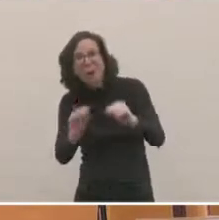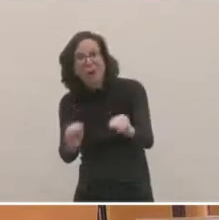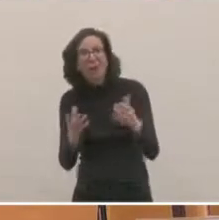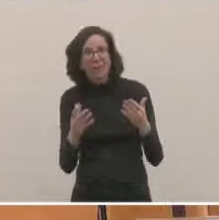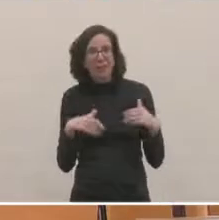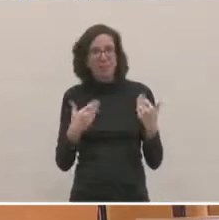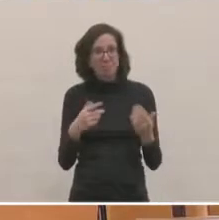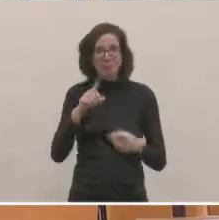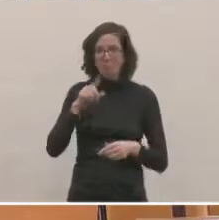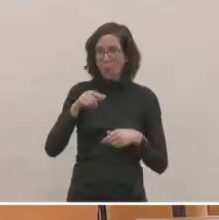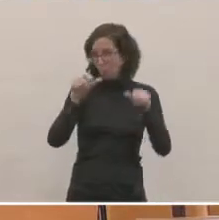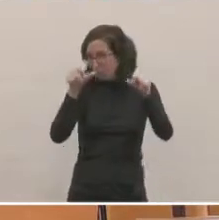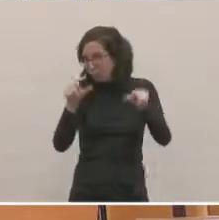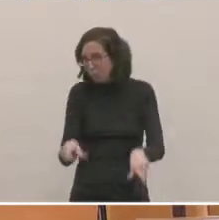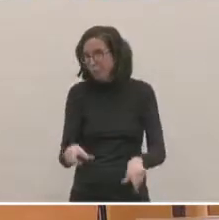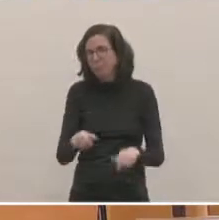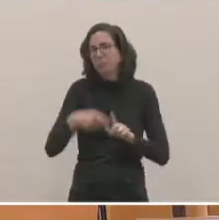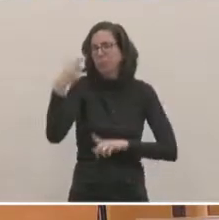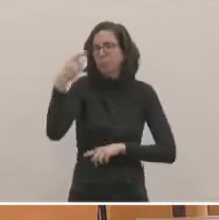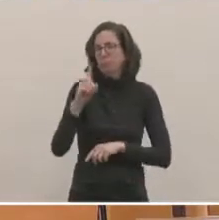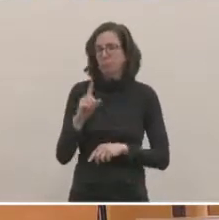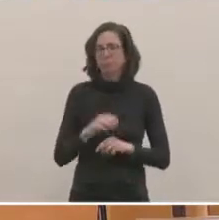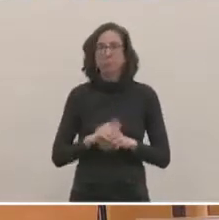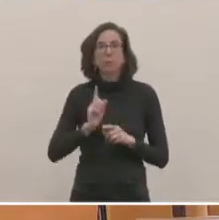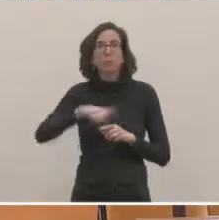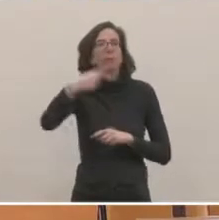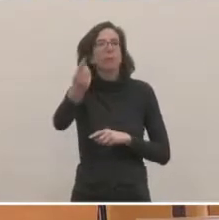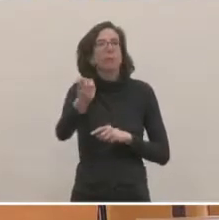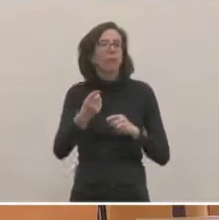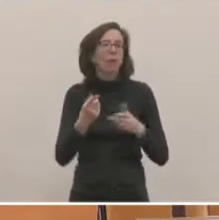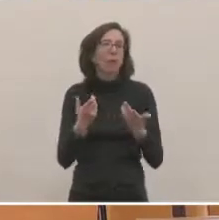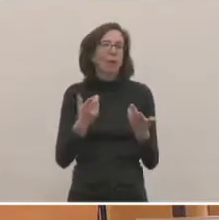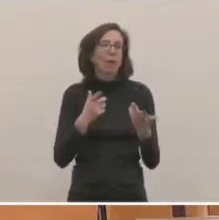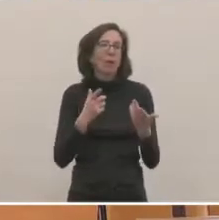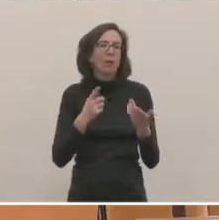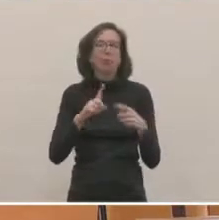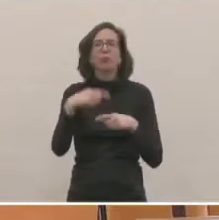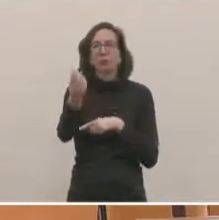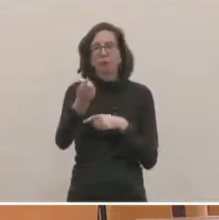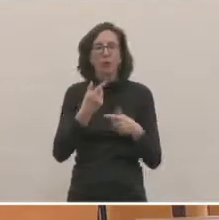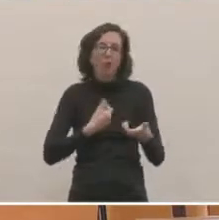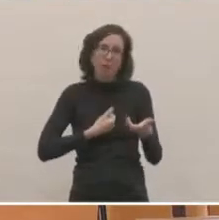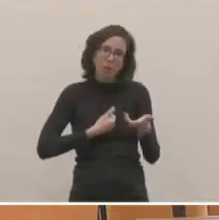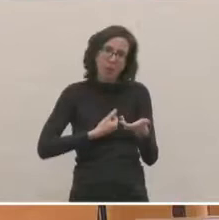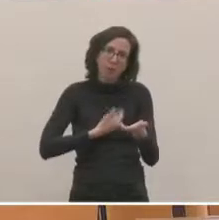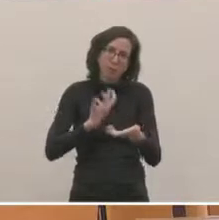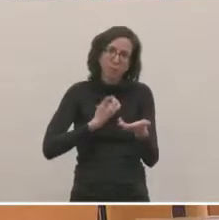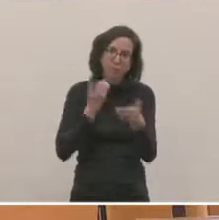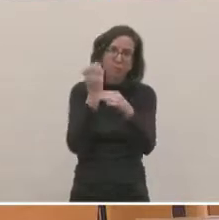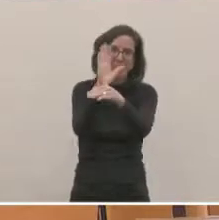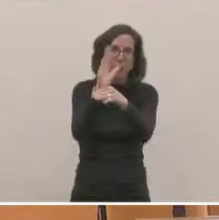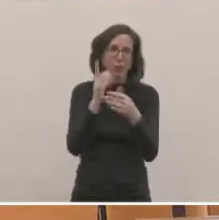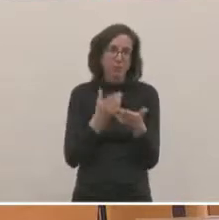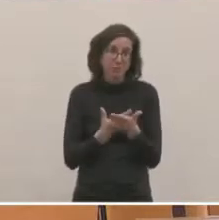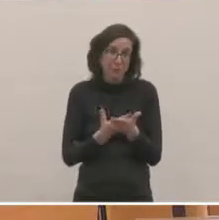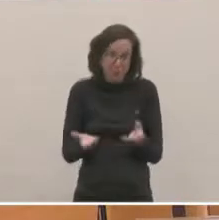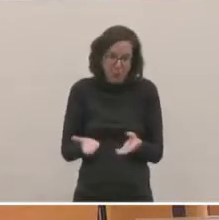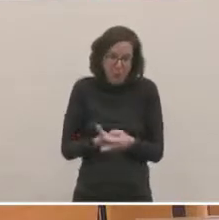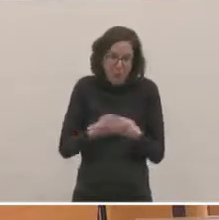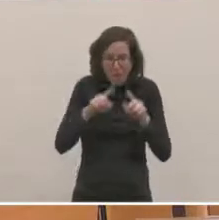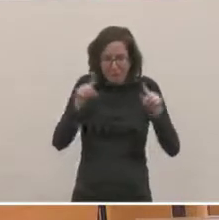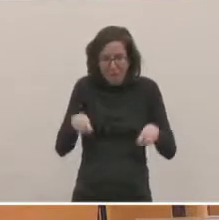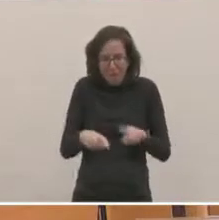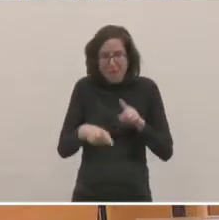important. D'ailleurs, la deuxième délibération que je vous présenterai, peut-être avec la même intervention pour aller un peu plus vite, concerne un document d'orientation